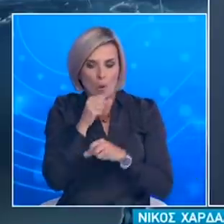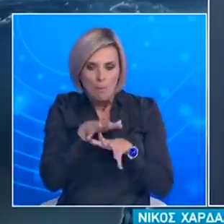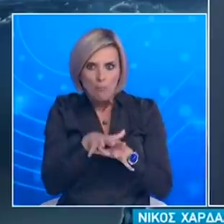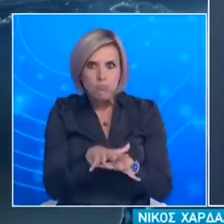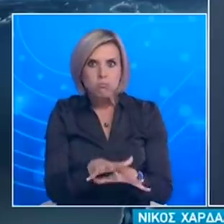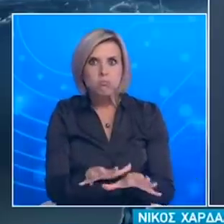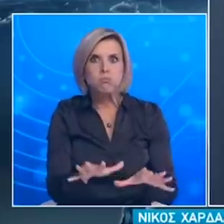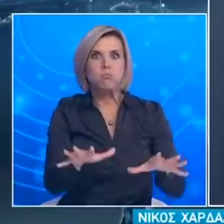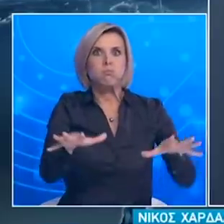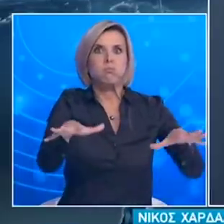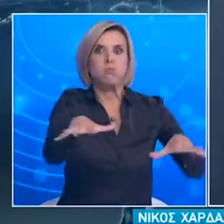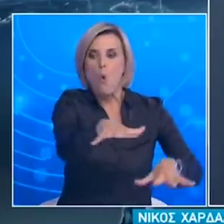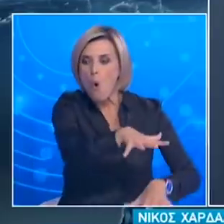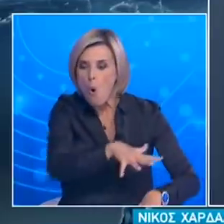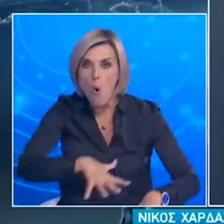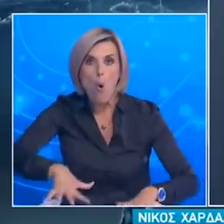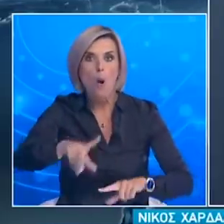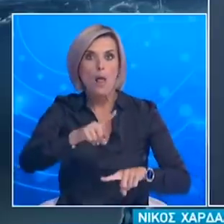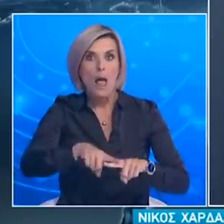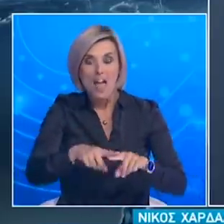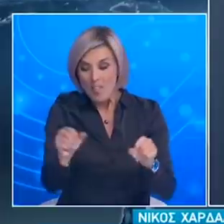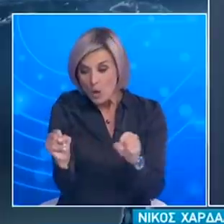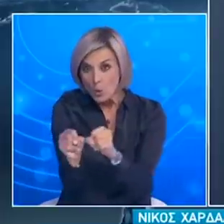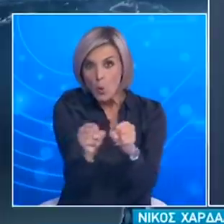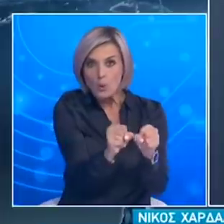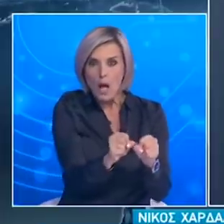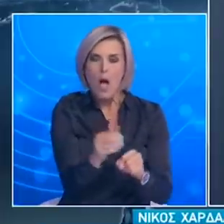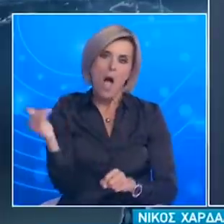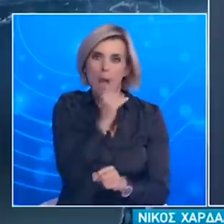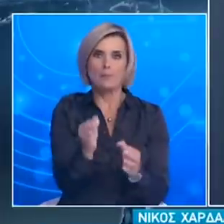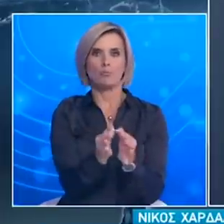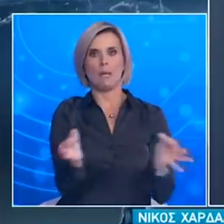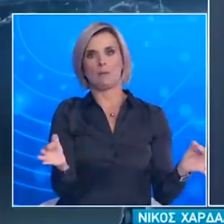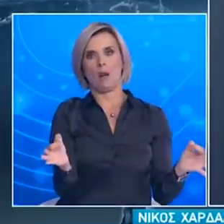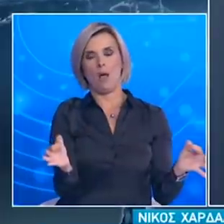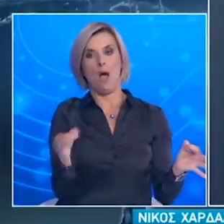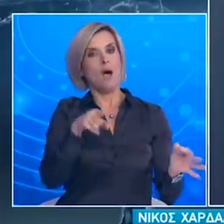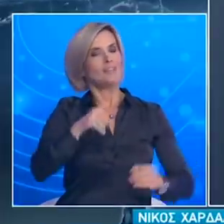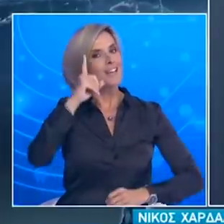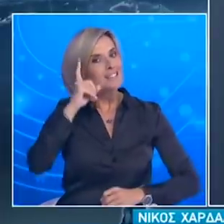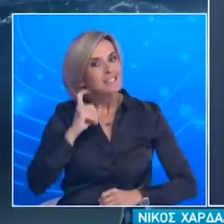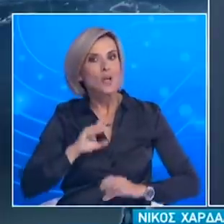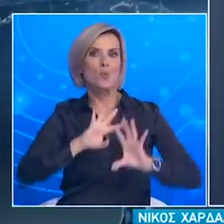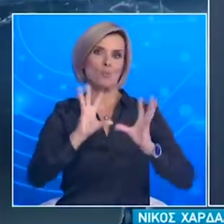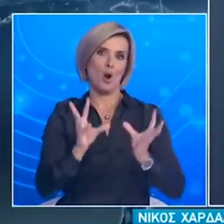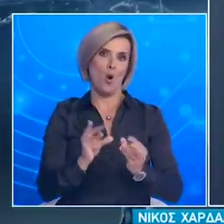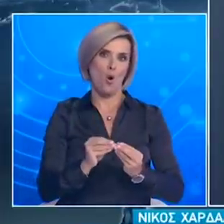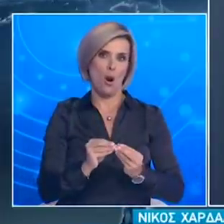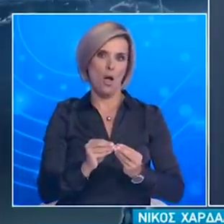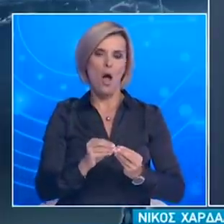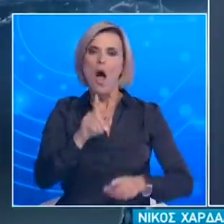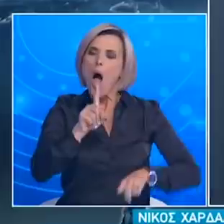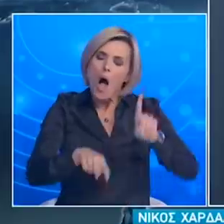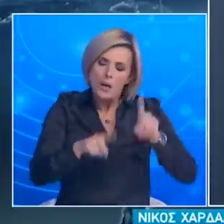ο ένας να βρεθεί δίπλα στον άλλον, προχωράμε στα μέτρα τα μέτρα αυτά λοιπόν μπορεί να είναι από δήμο σε